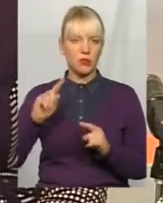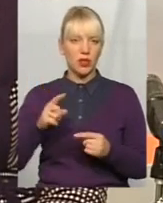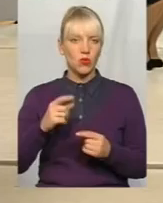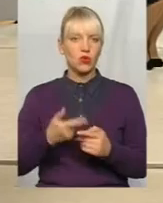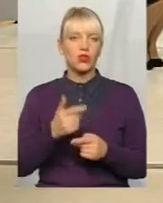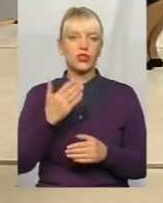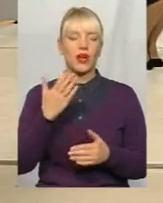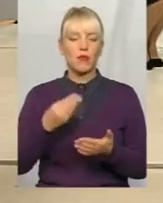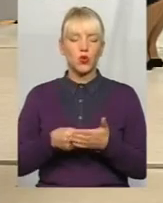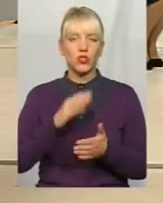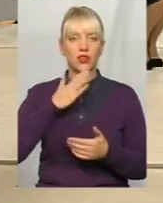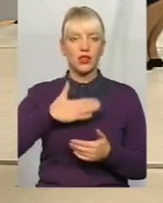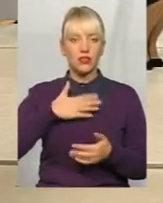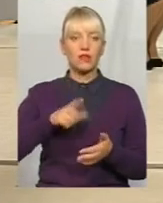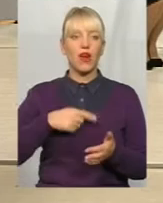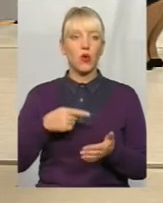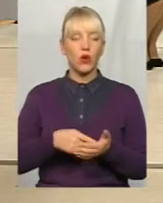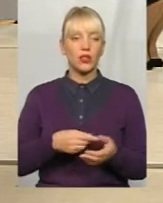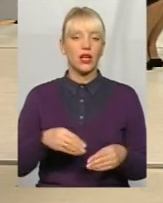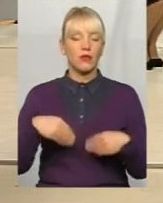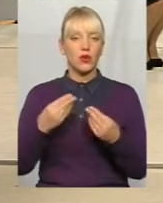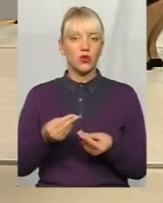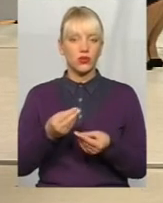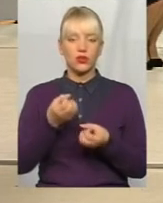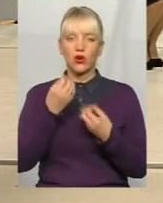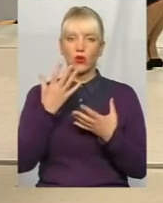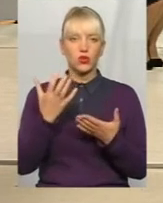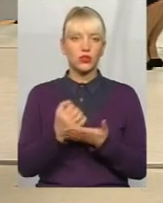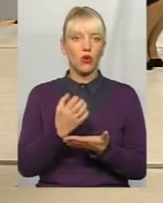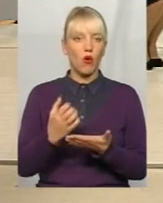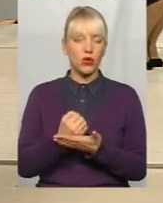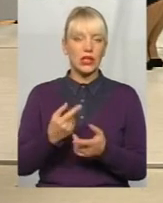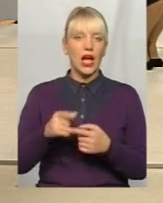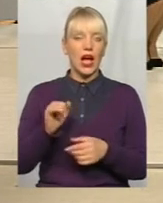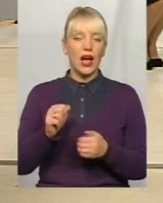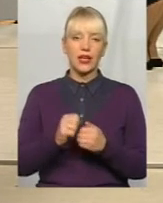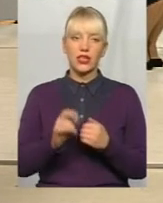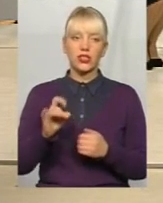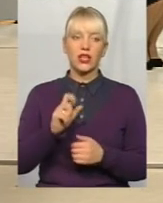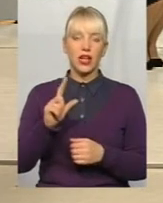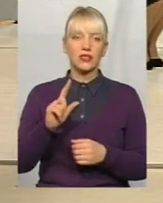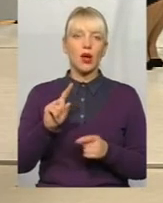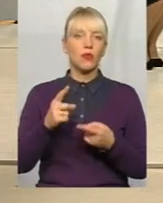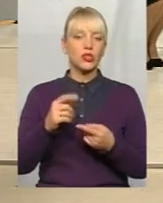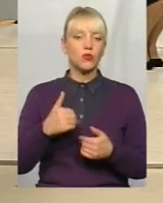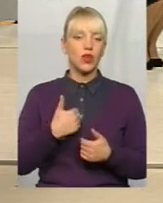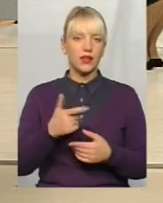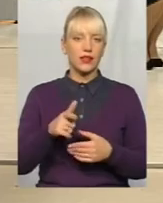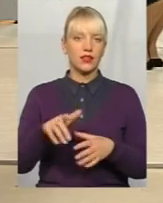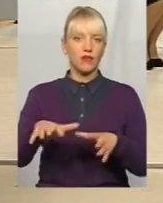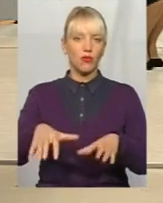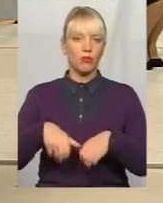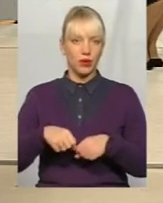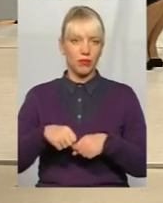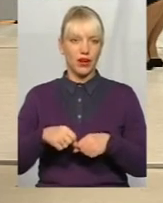нашого міста приносить дуже хороший доход. А кожен раз, чому-то, все хочуть його прибрати в